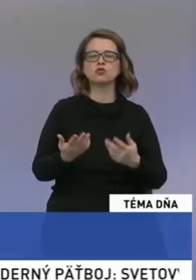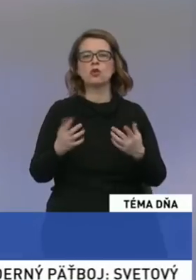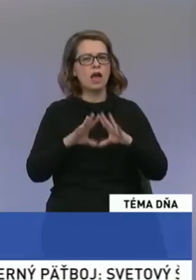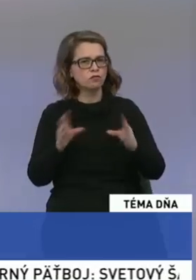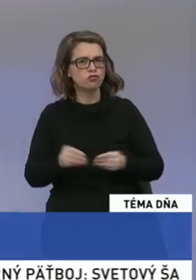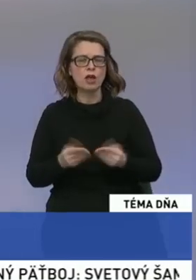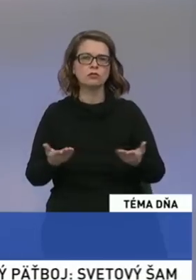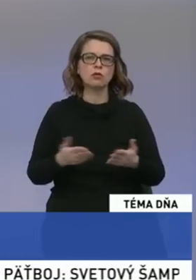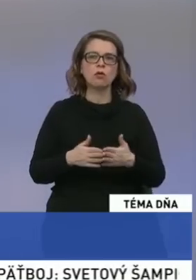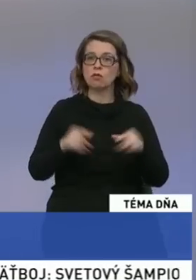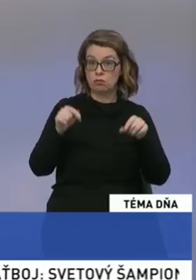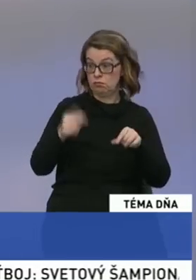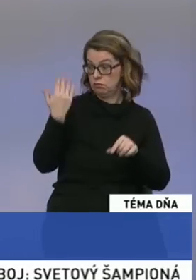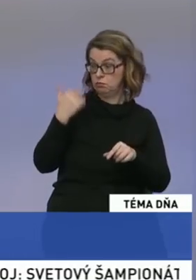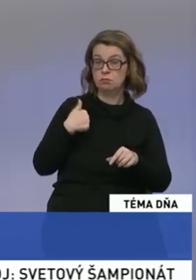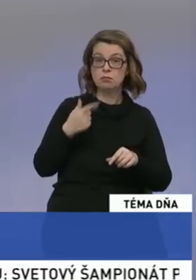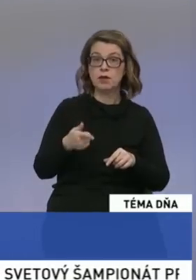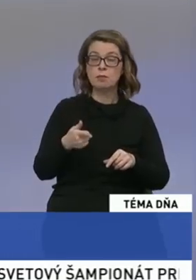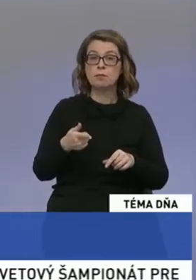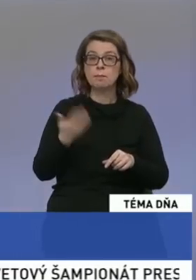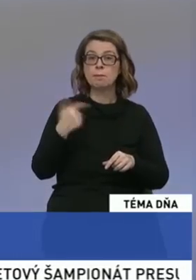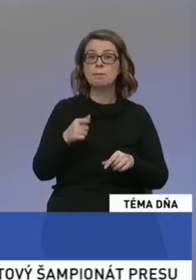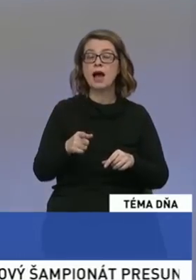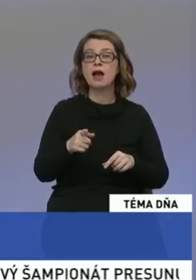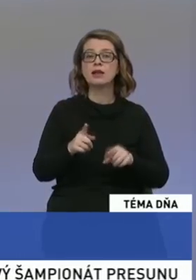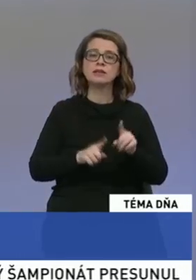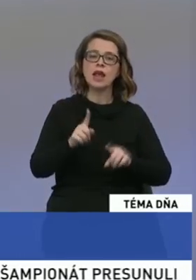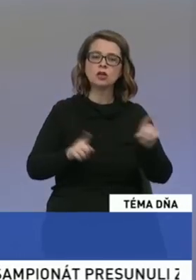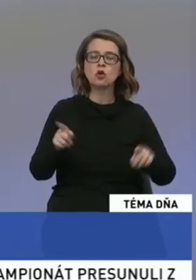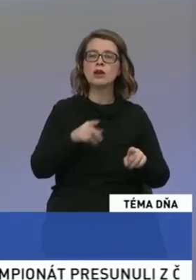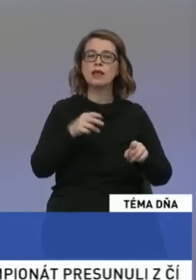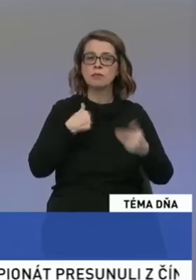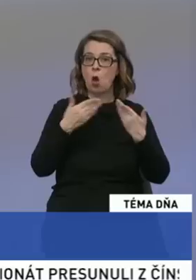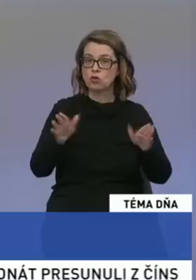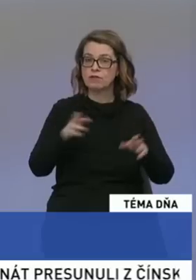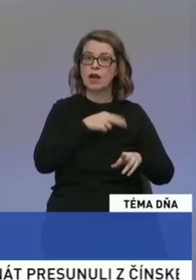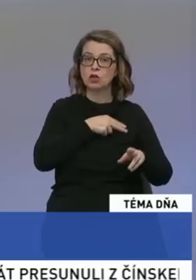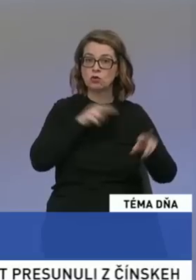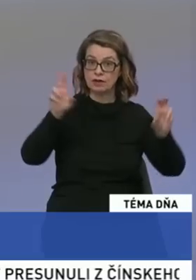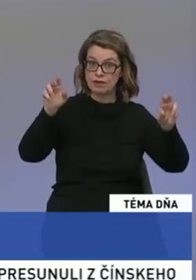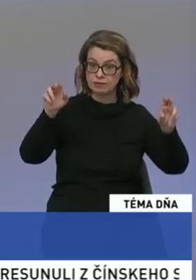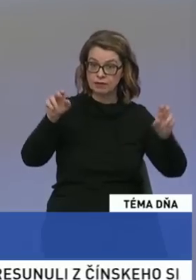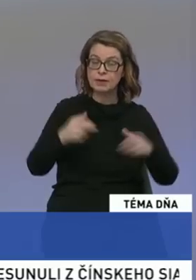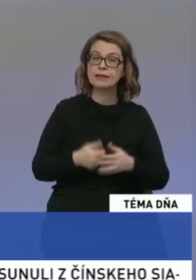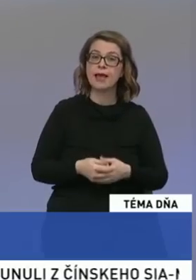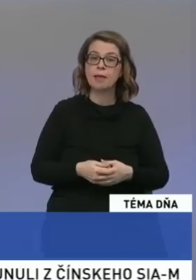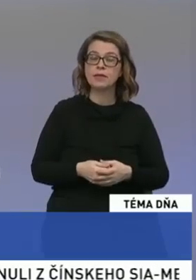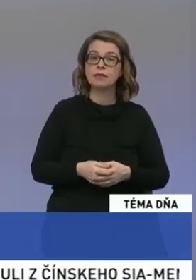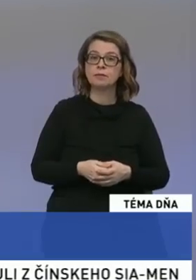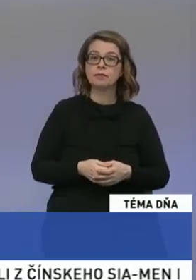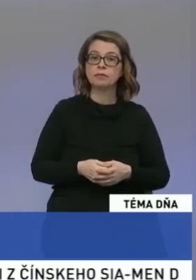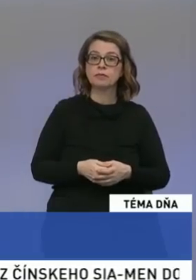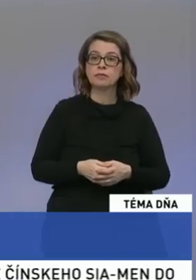Viete, aj v tomto období sme mali snahu, povedal by som predsledník, ktoré tie konzervatívne témy, napriek tomu, že ako ste naznačili tých poslancov